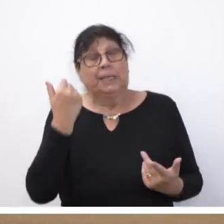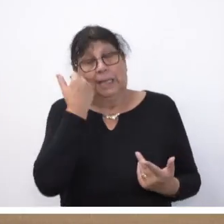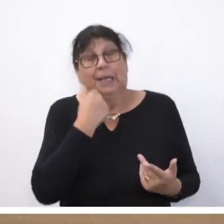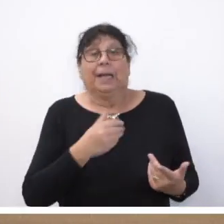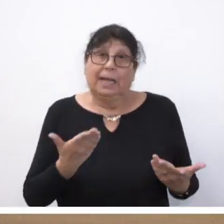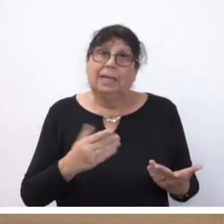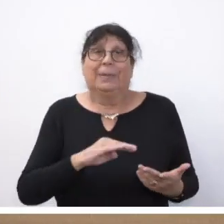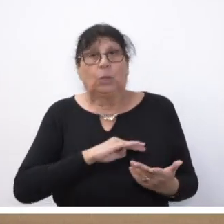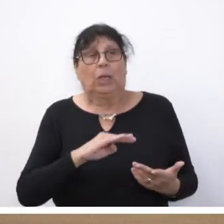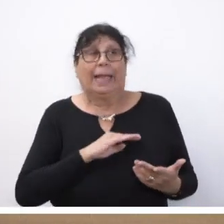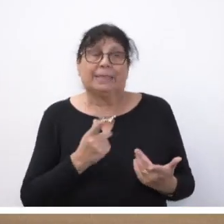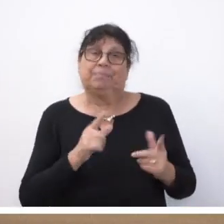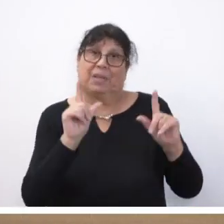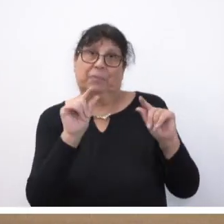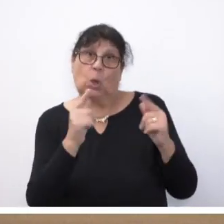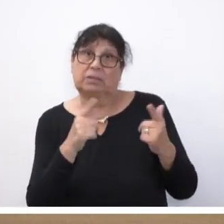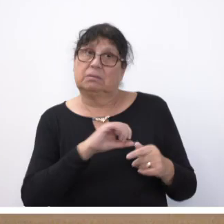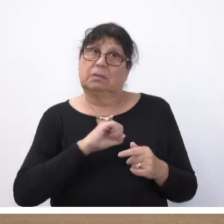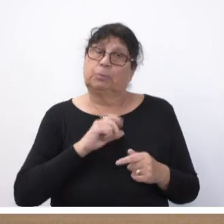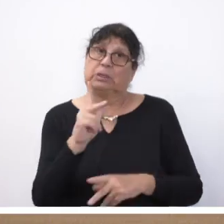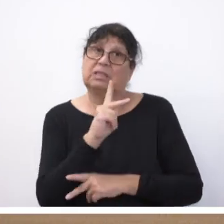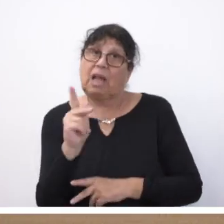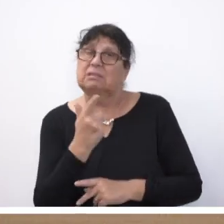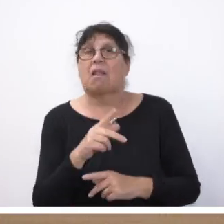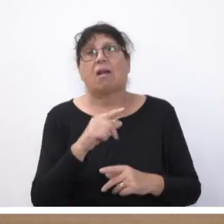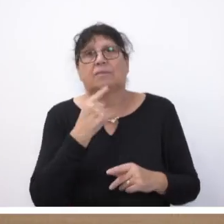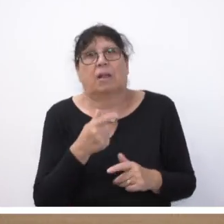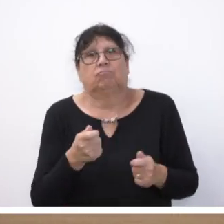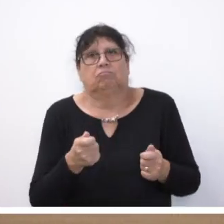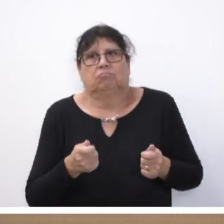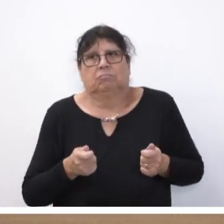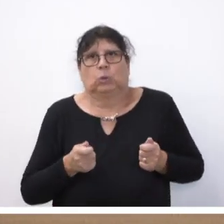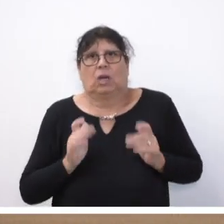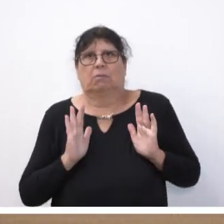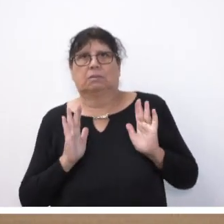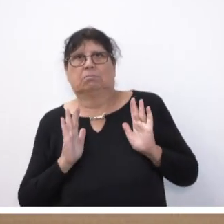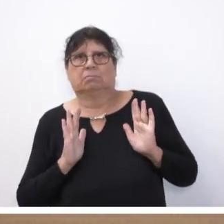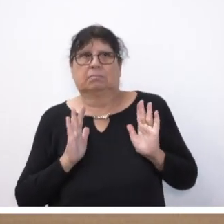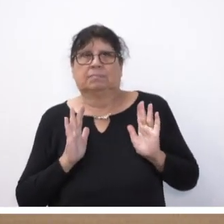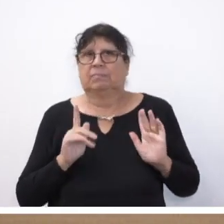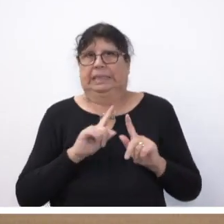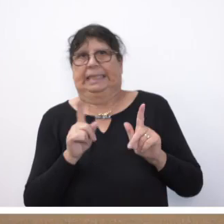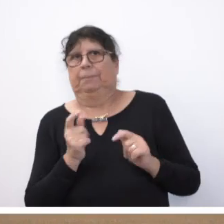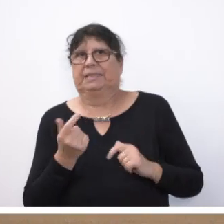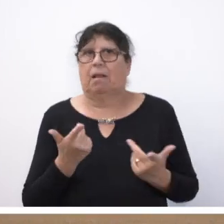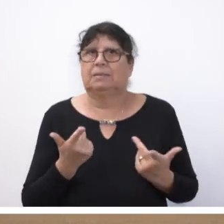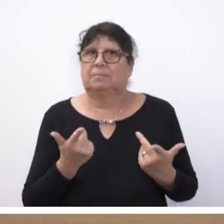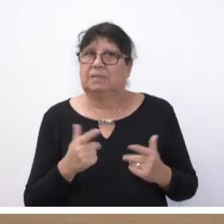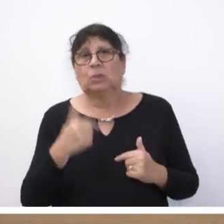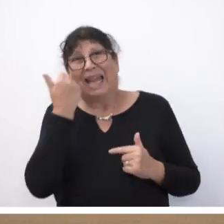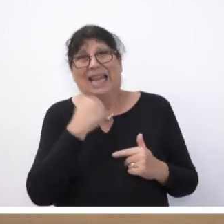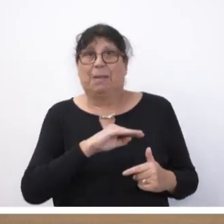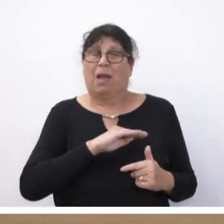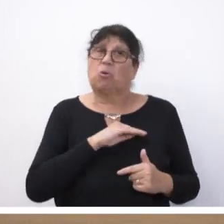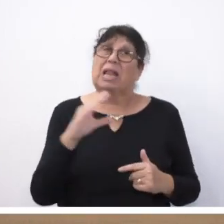Liebe Kolleginnen und Kollegen, das heißt, der Bundeskanzler will sich klammheimlich aus der Affäre ziehen. Und, lieber Kollege